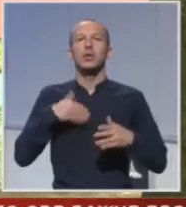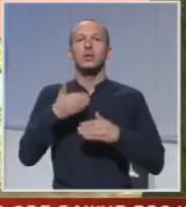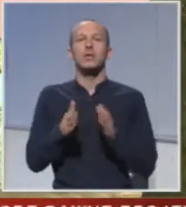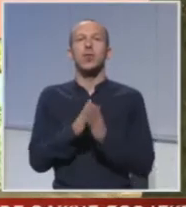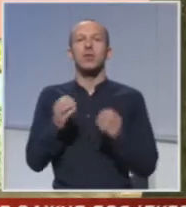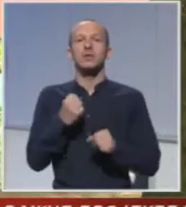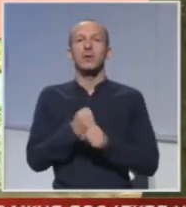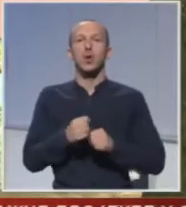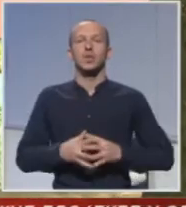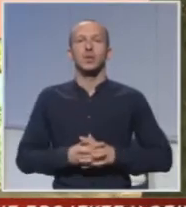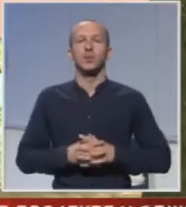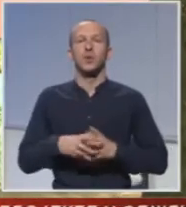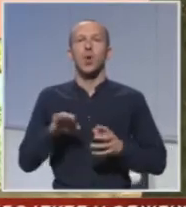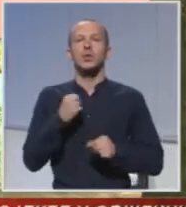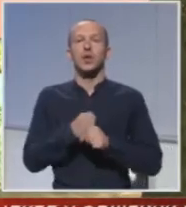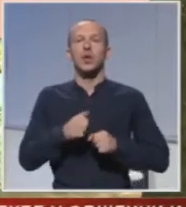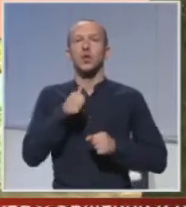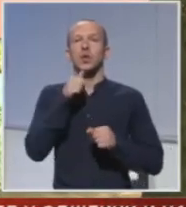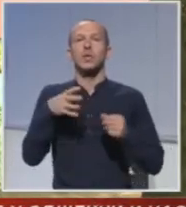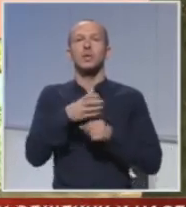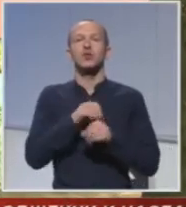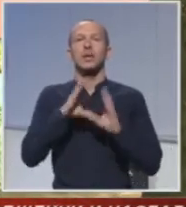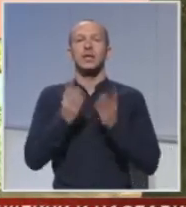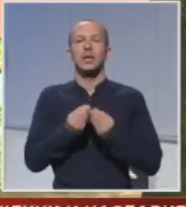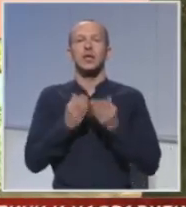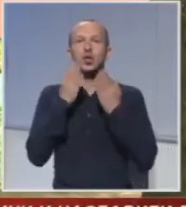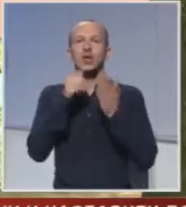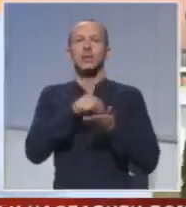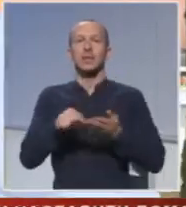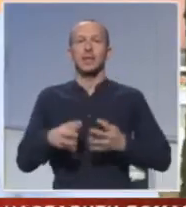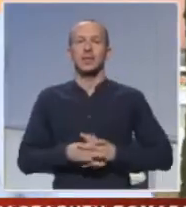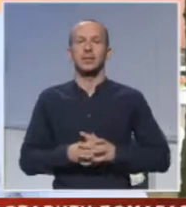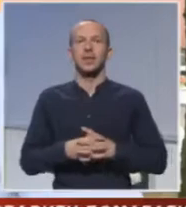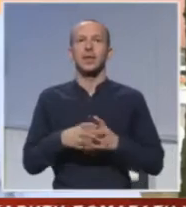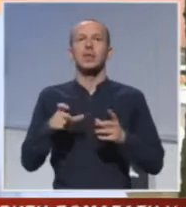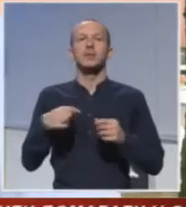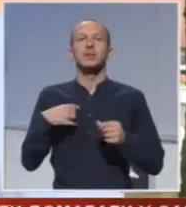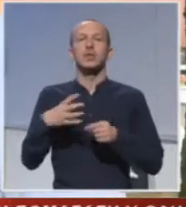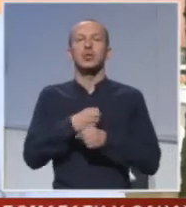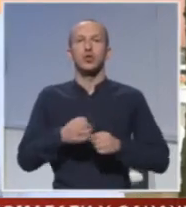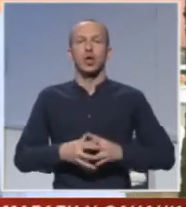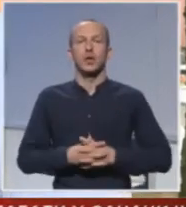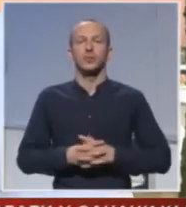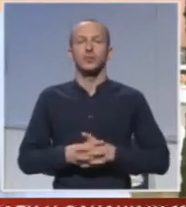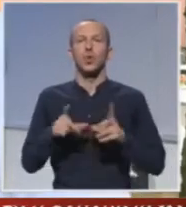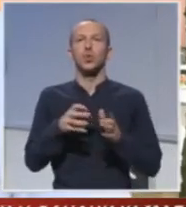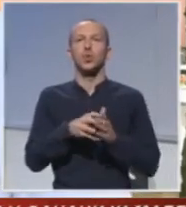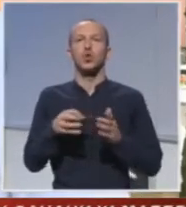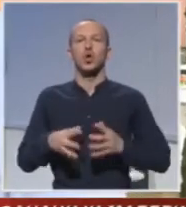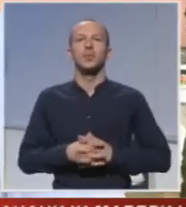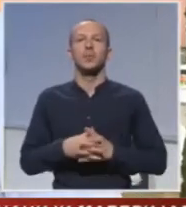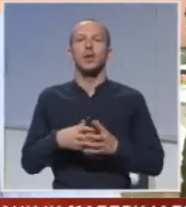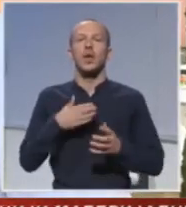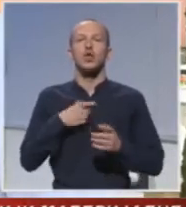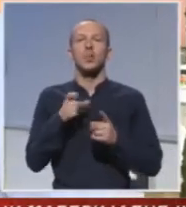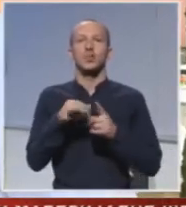poglavlje stvaravci o stvaranju i završna cijelina čitanja i pisanja. Ciklusa smo završili. U dvogodišnjim